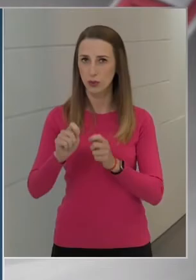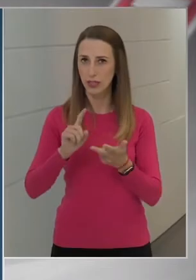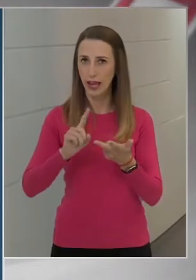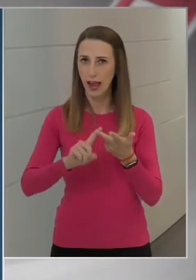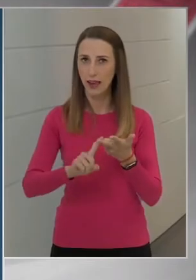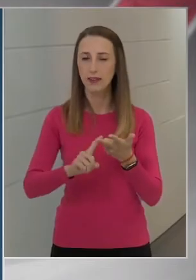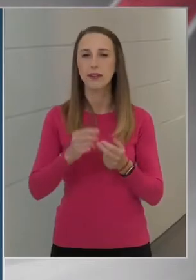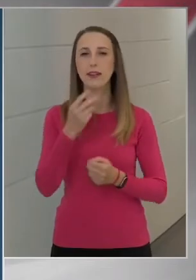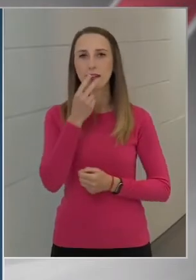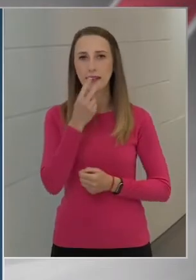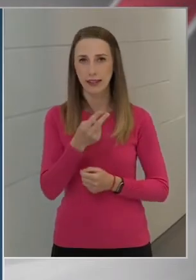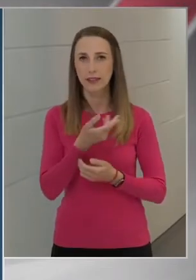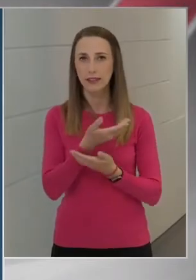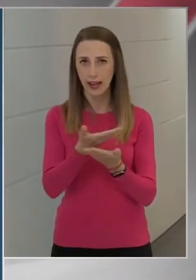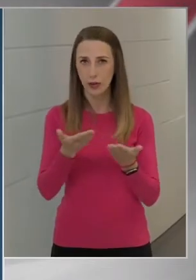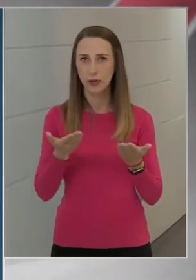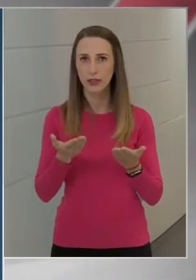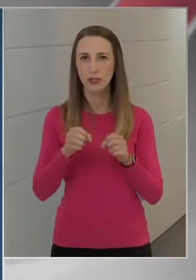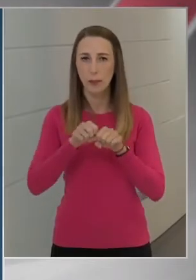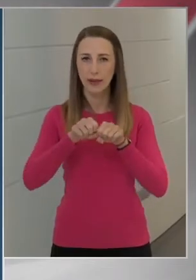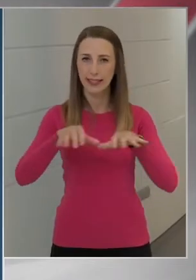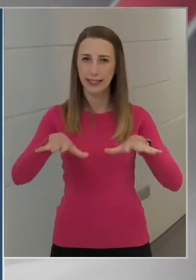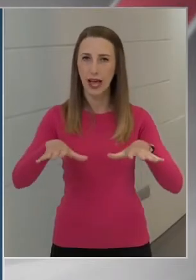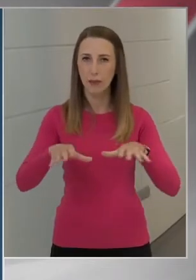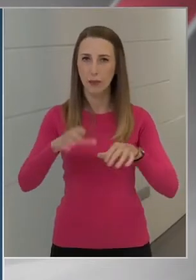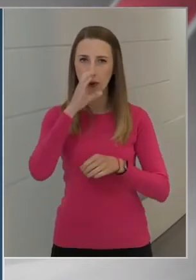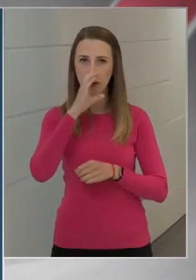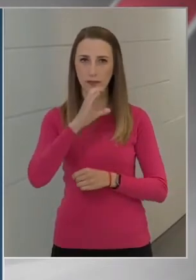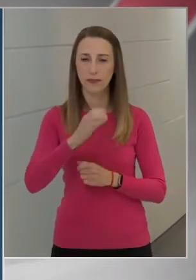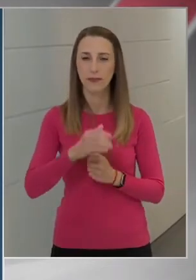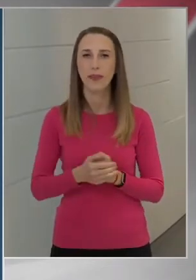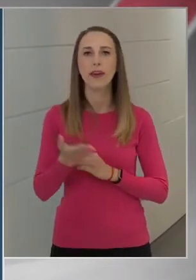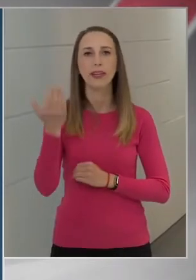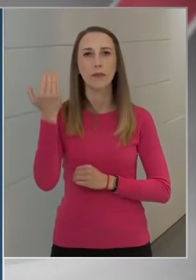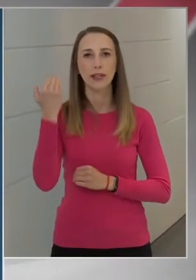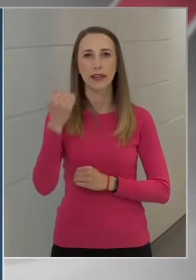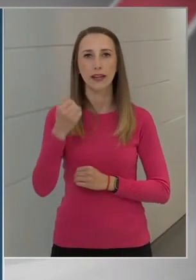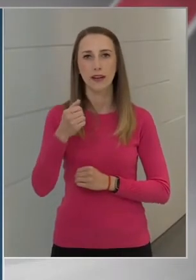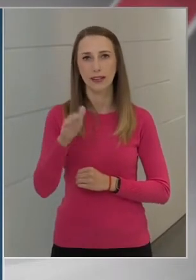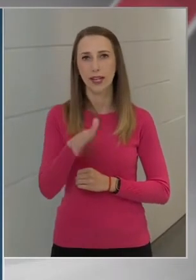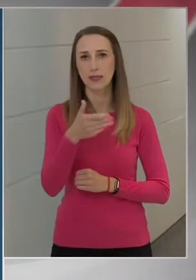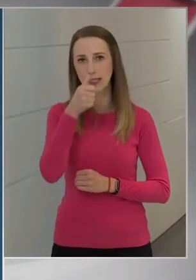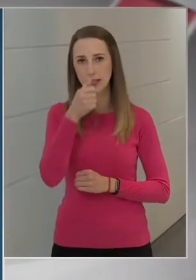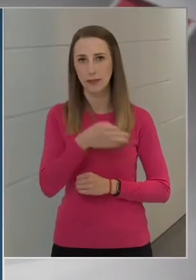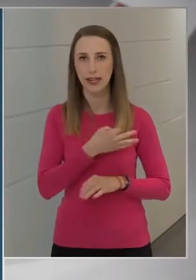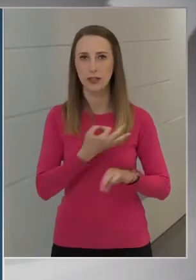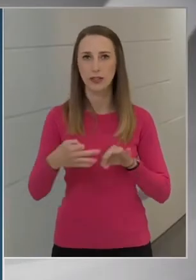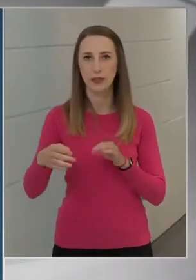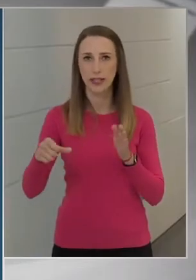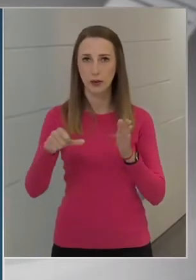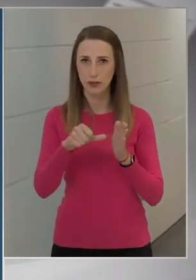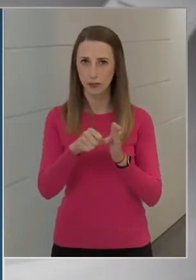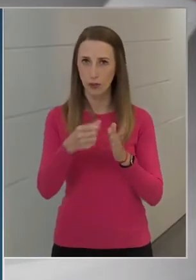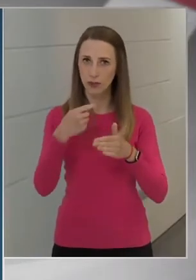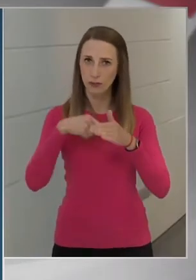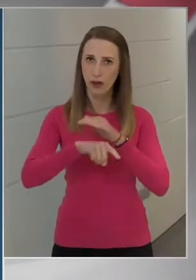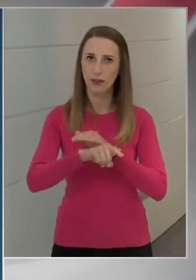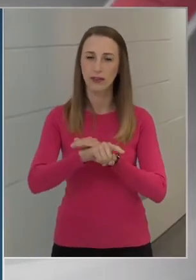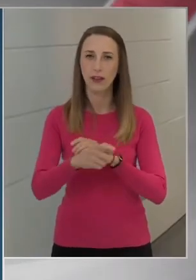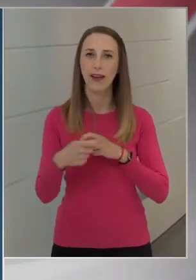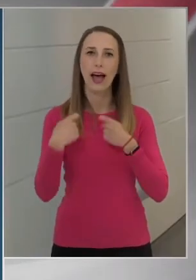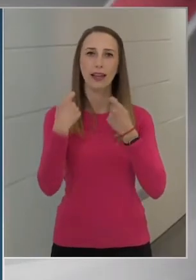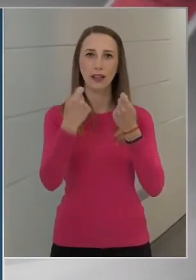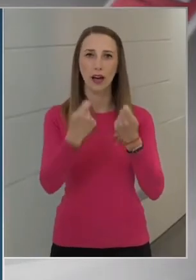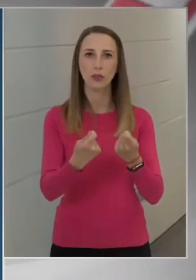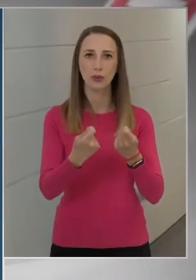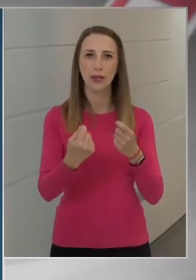láthatták önök is a médiából, hogy nemrégen a Nemzeti Népegészségügyi Központban átadtunk